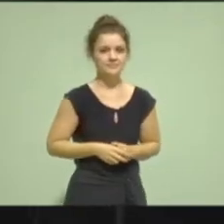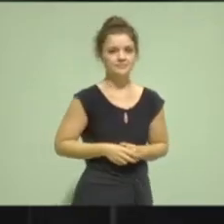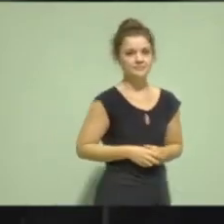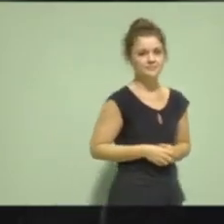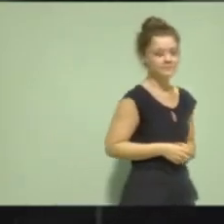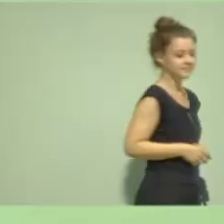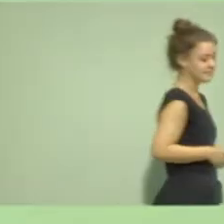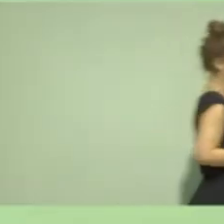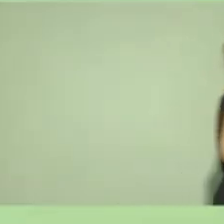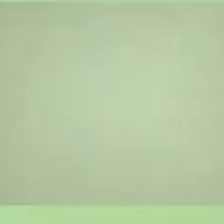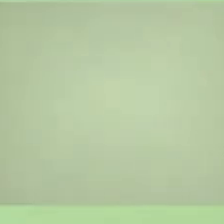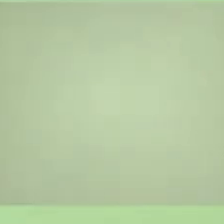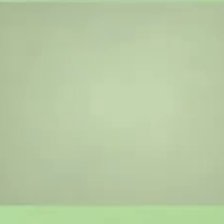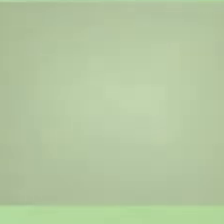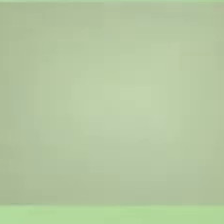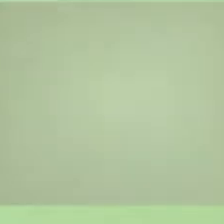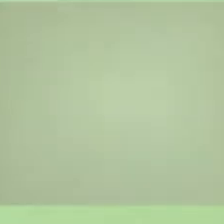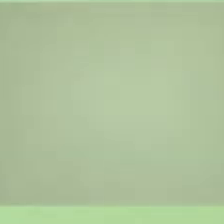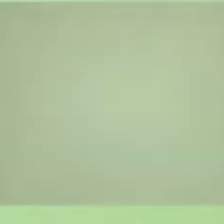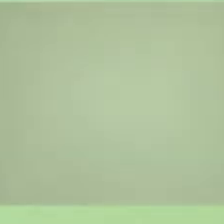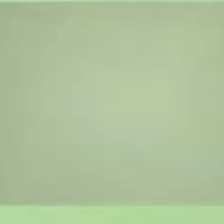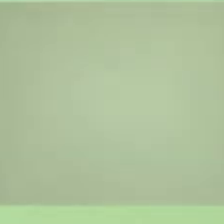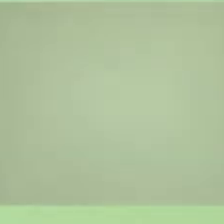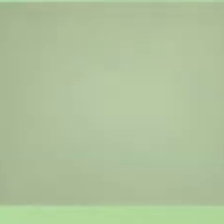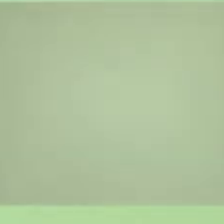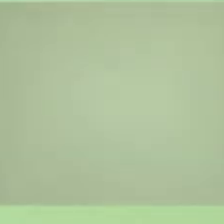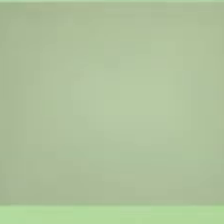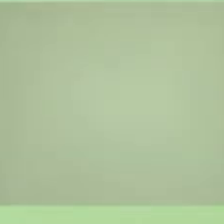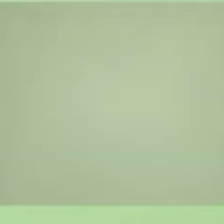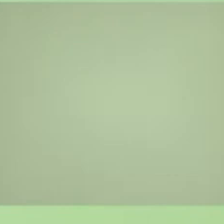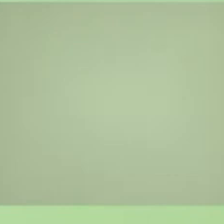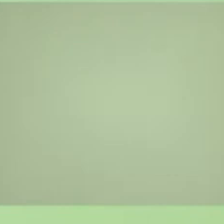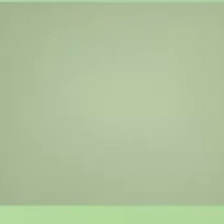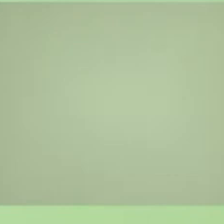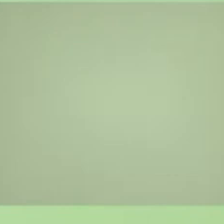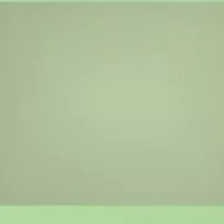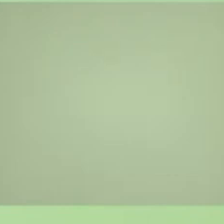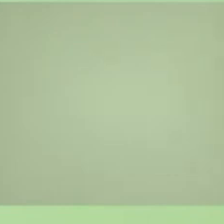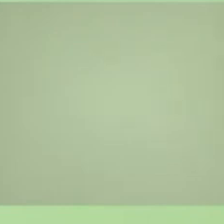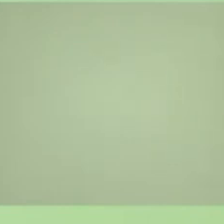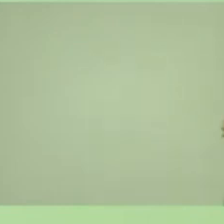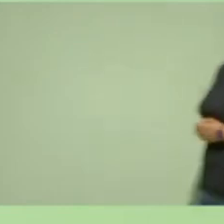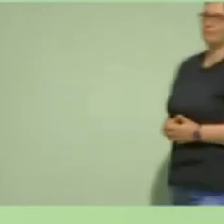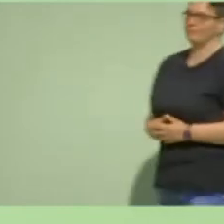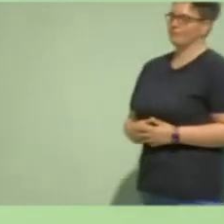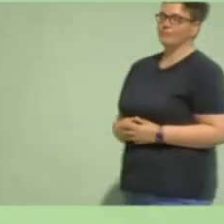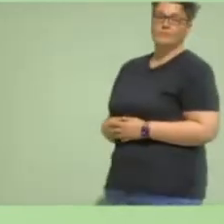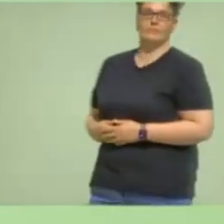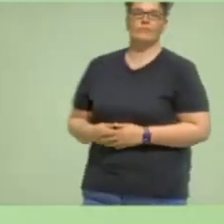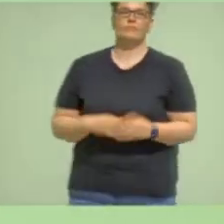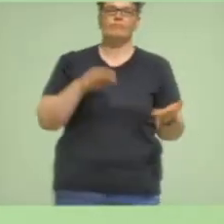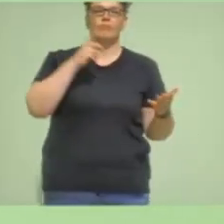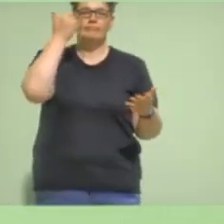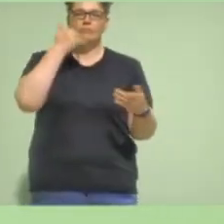und liebe Freundinnen und Freunde, wir haben in den letzten Jahren exzellente Arbeit gemacht,